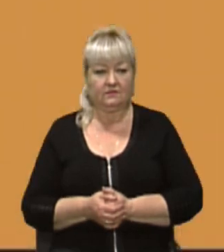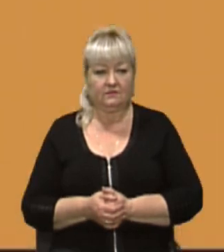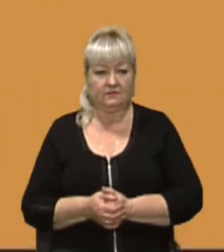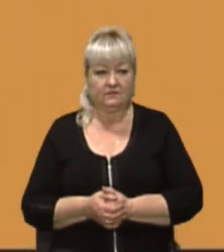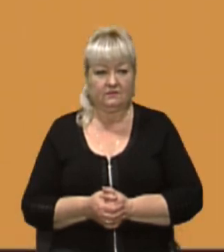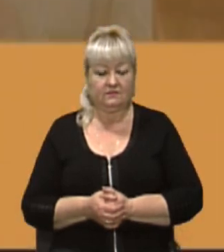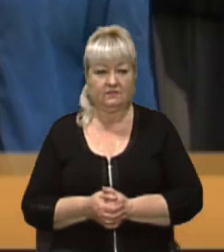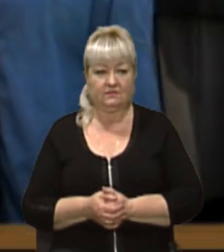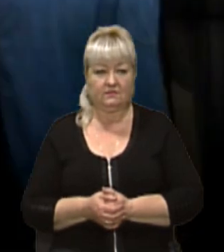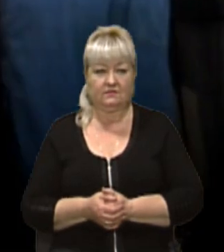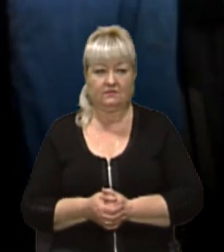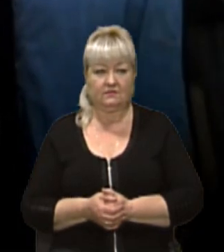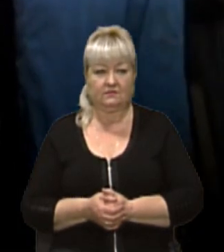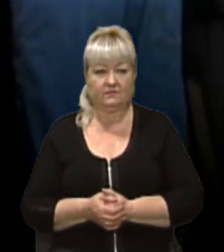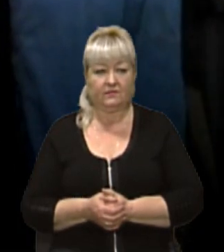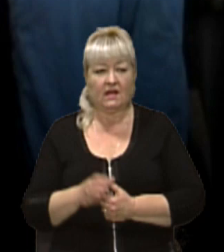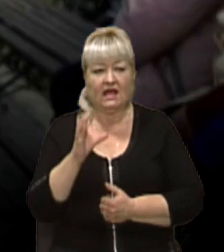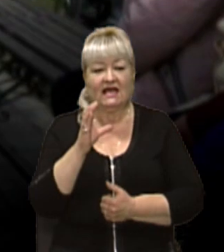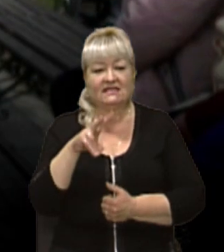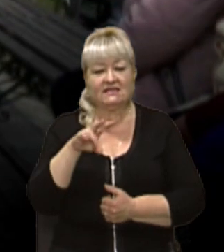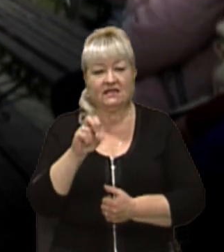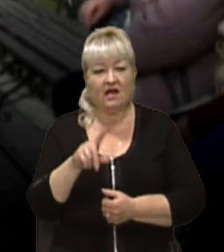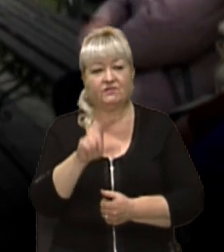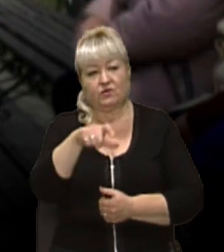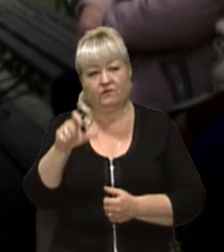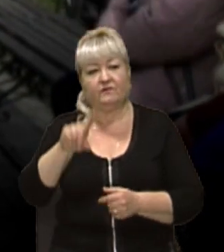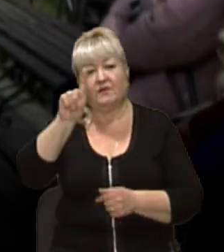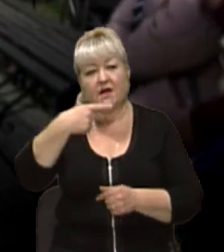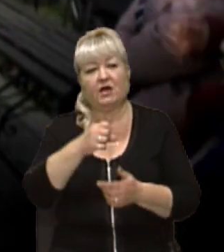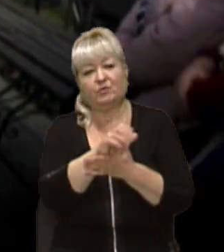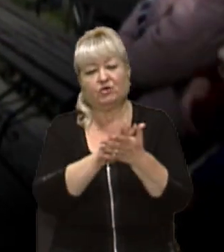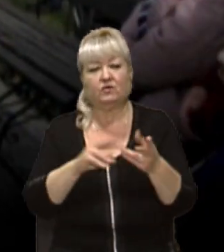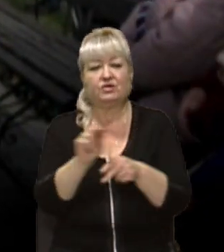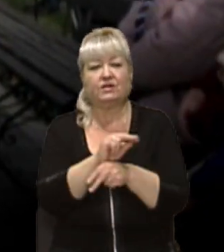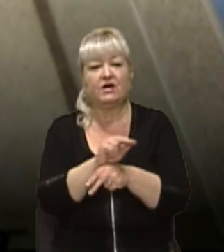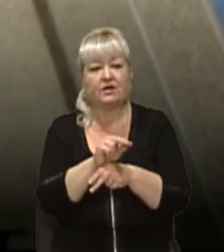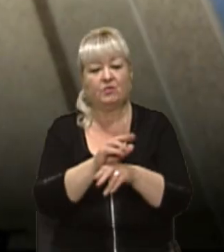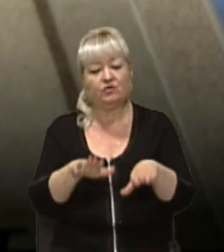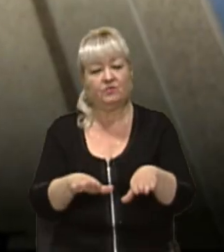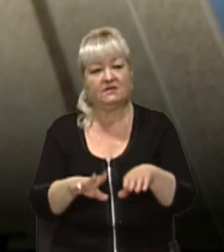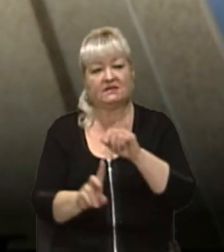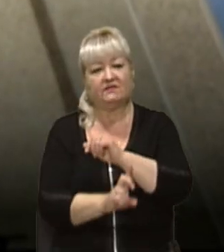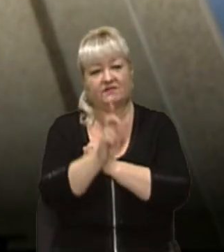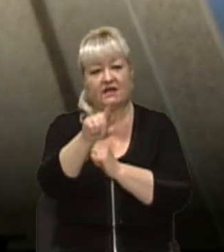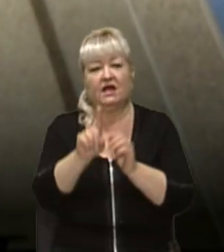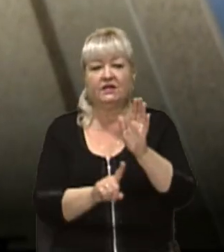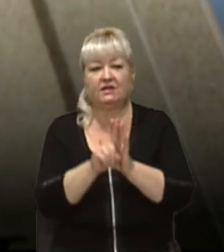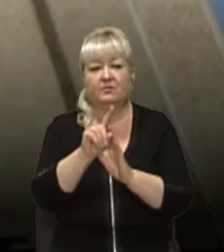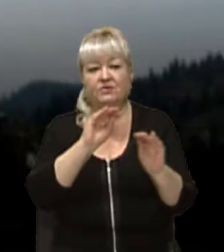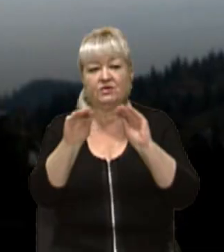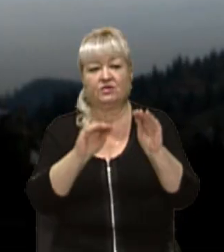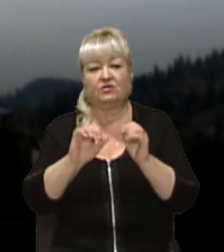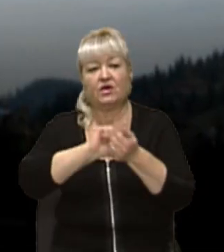неї. У Славську мешканці вимагають продовження ремонту у місцевій церкві. Там почали встановлювати